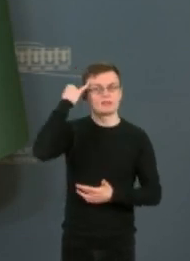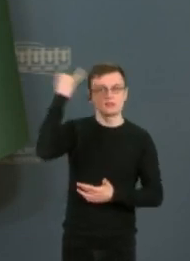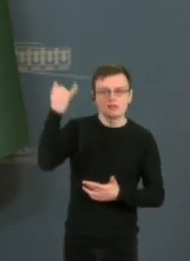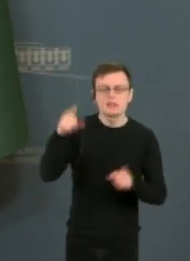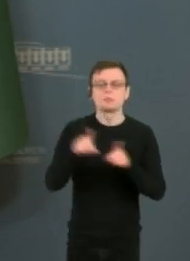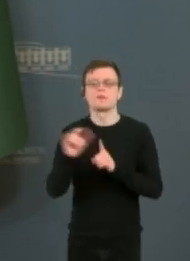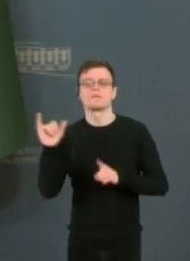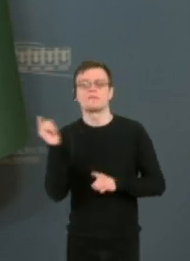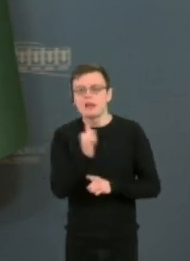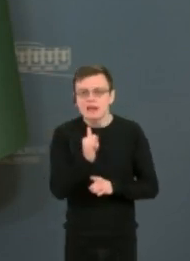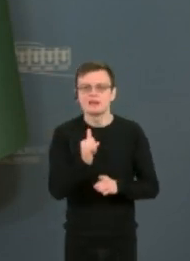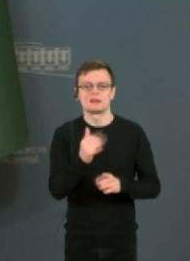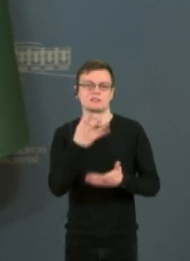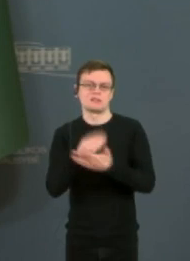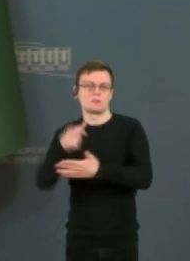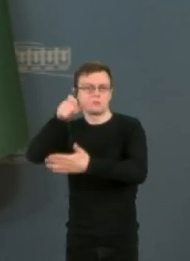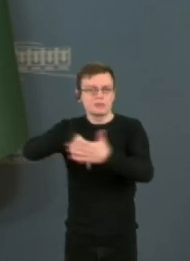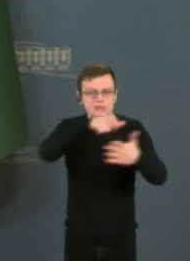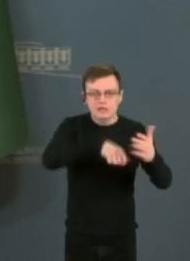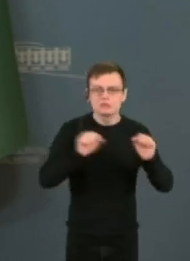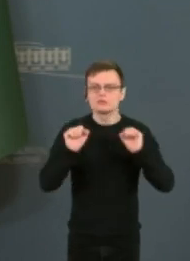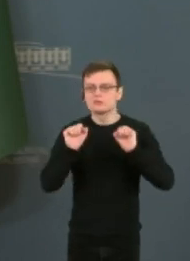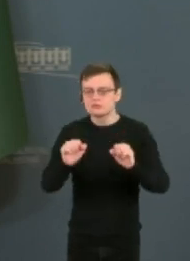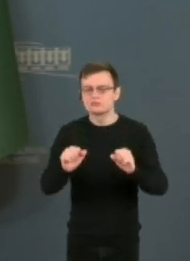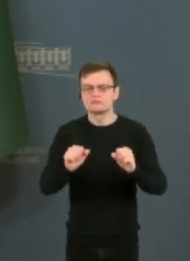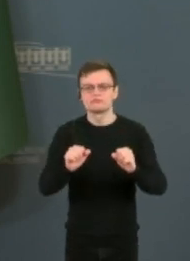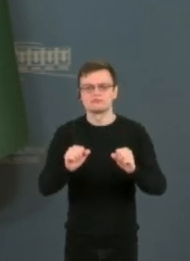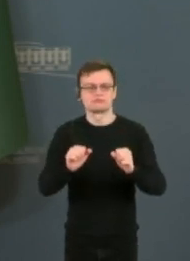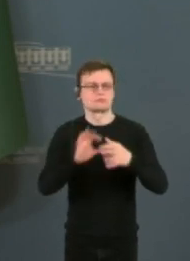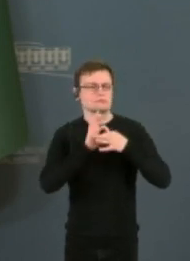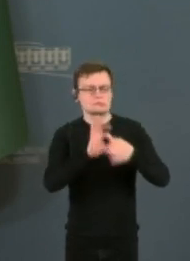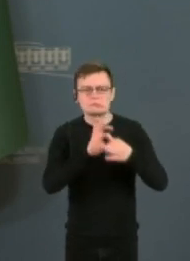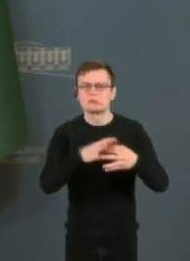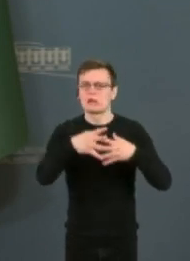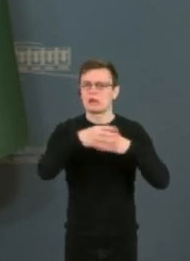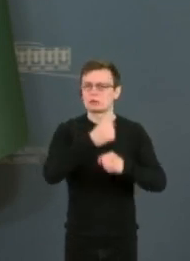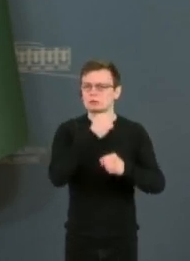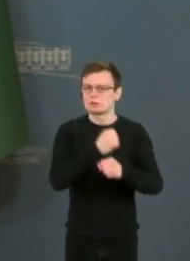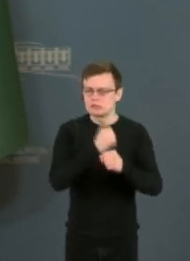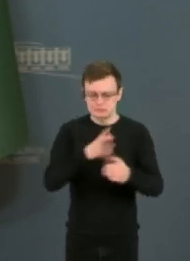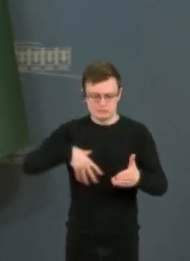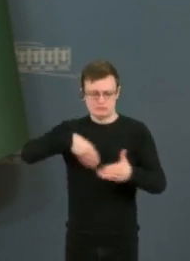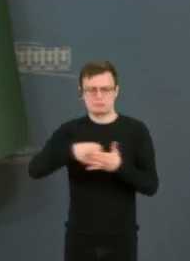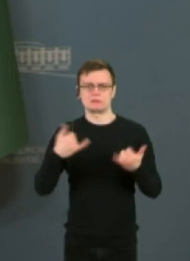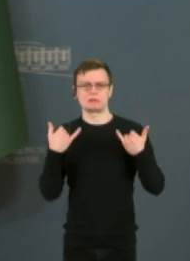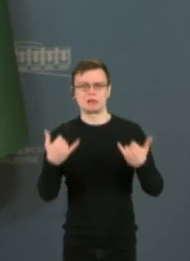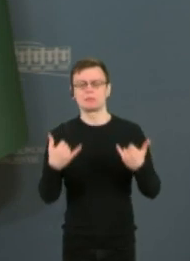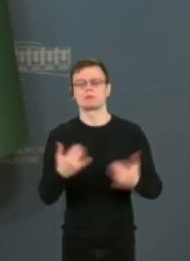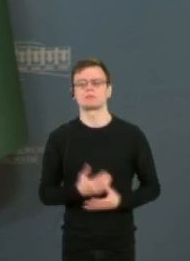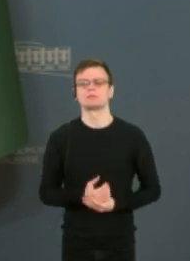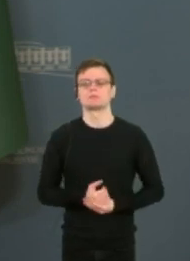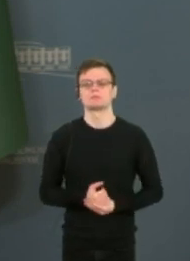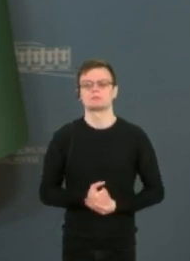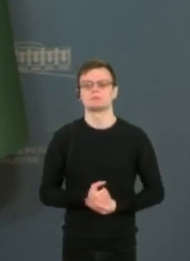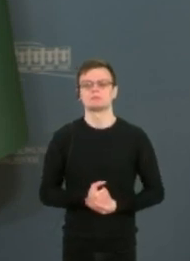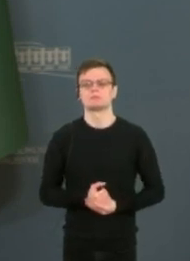vertybės, gindami savo piliečių interesus, mes ir iki šiol labai intensyviai bendradarbiavome. Ir tikrai intensyvus kontaktai yra